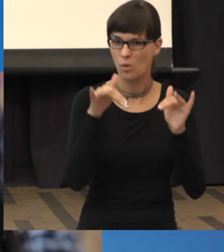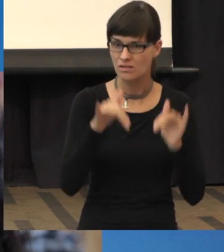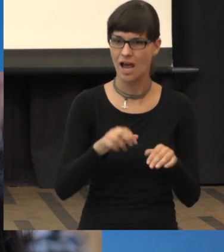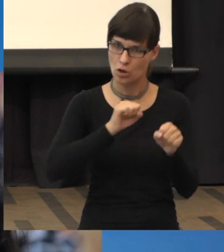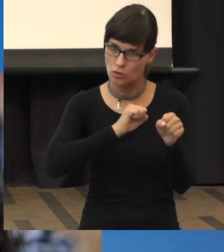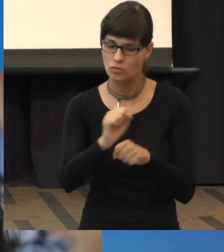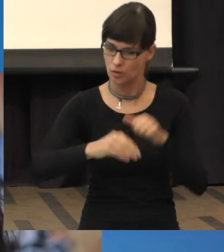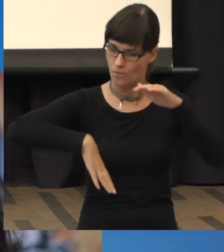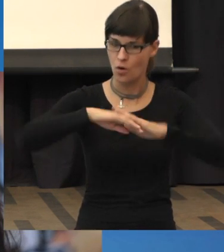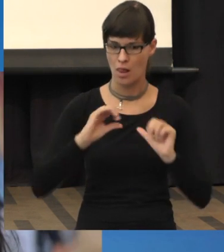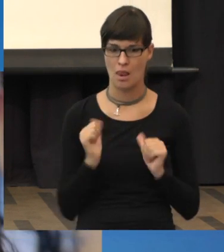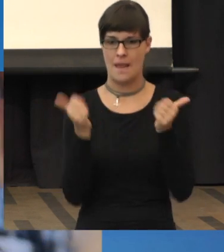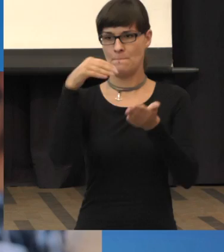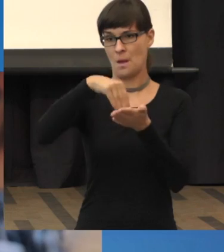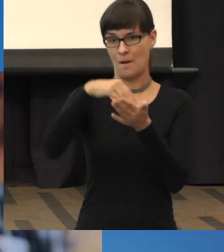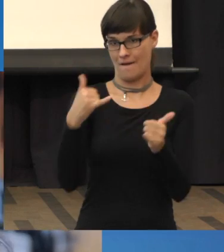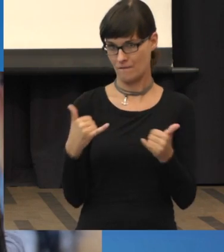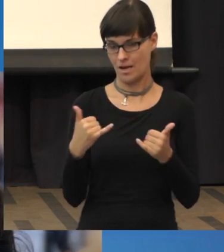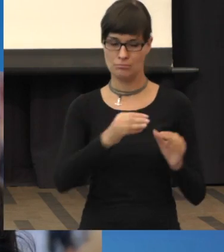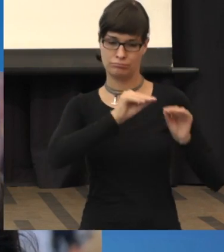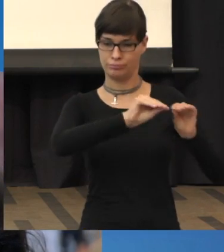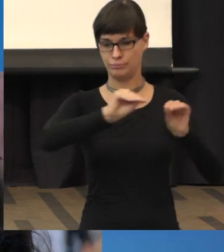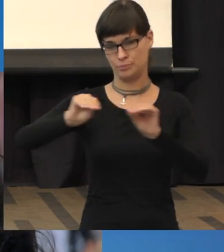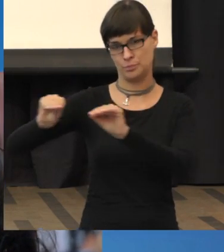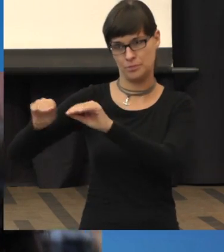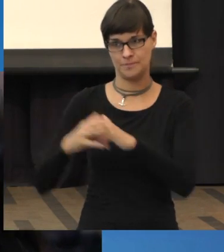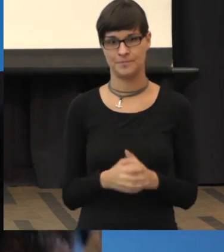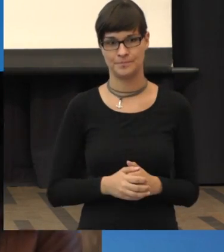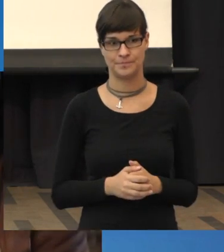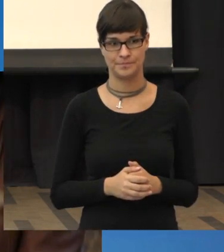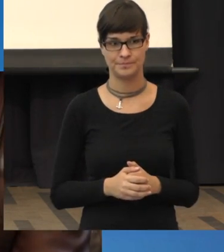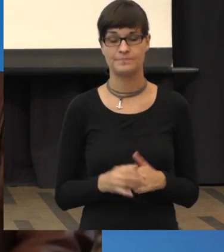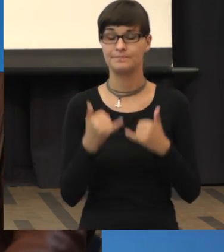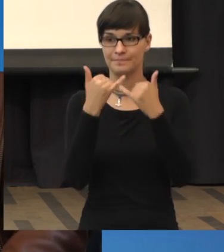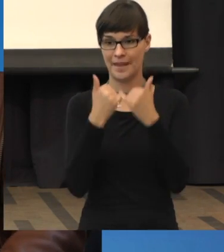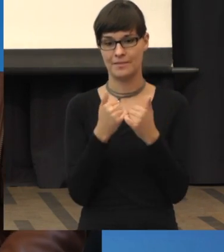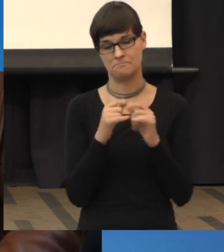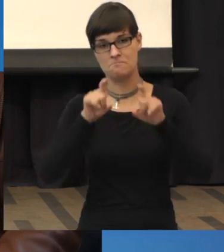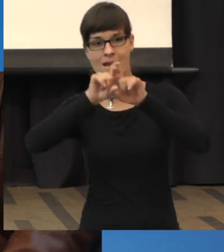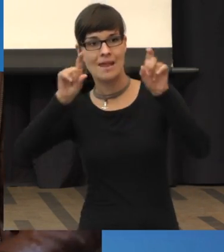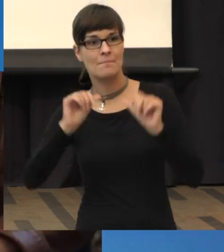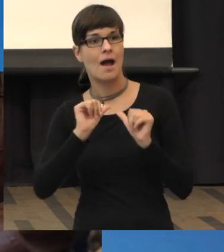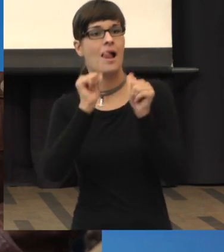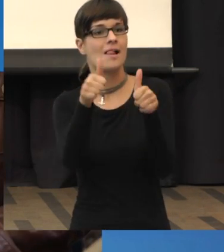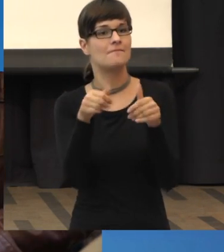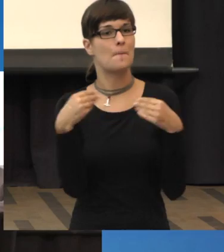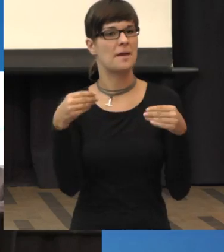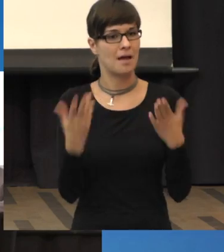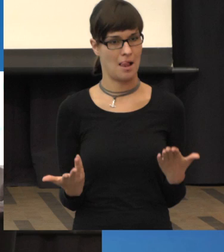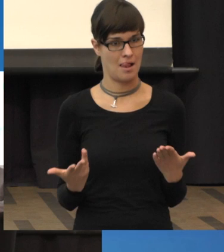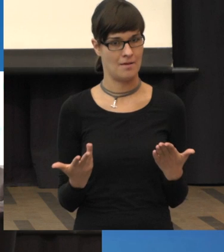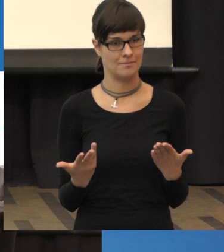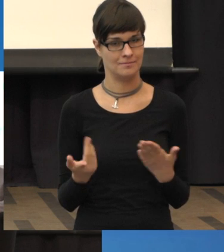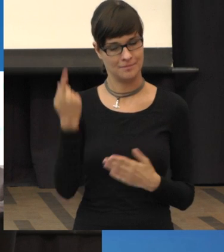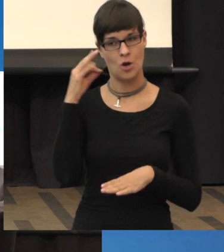gestalten? Da sind wir gleich bei den Hilfsmitteln. Geben Sie das Mikro bitte mal an Herrn Dormann. Professor Evert sprach schon an,